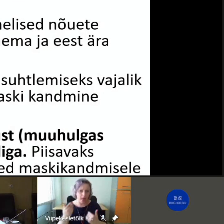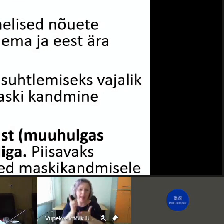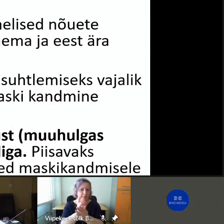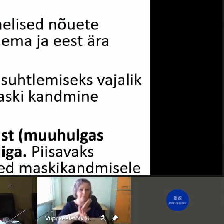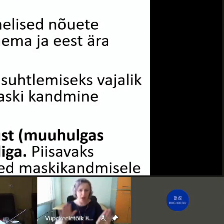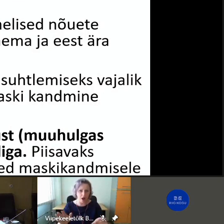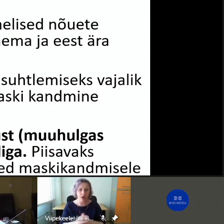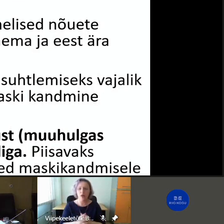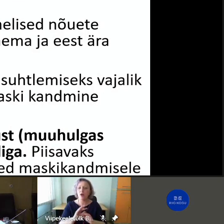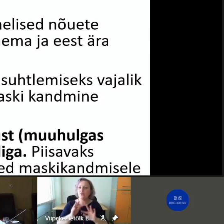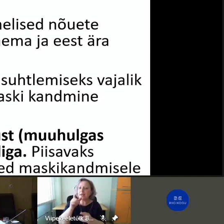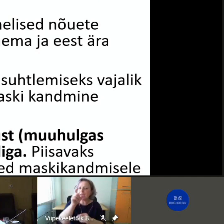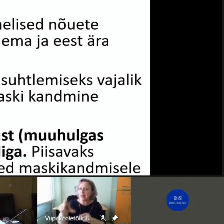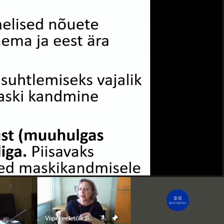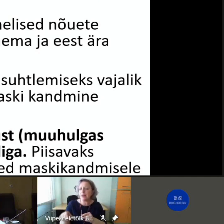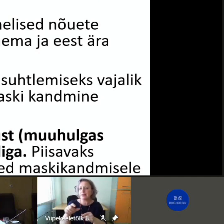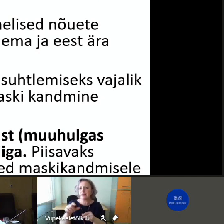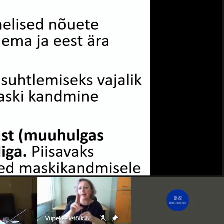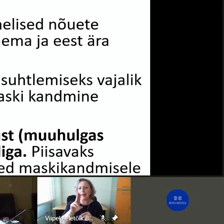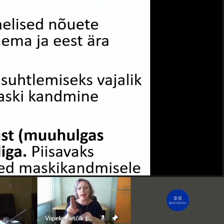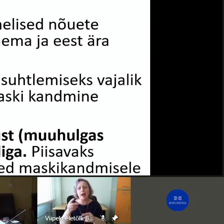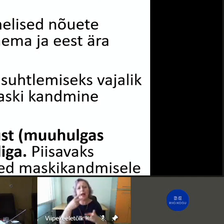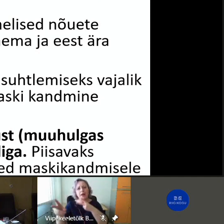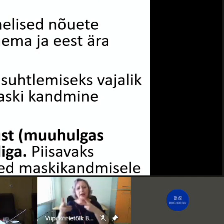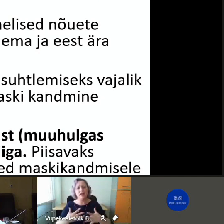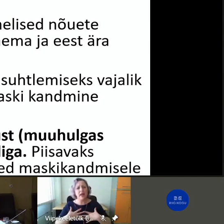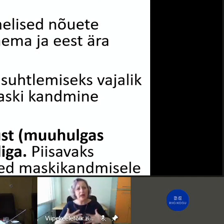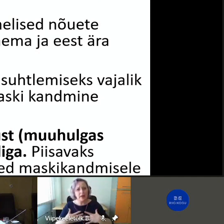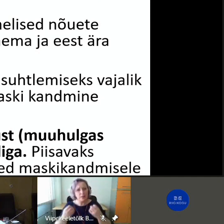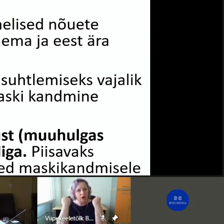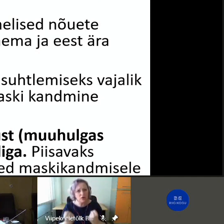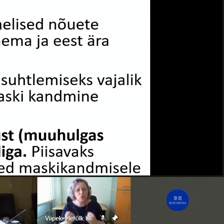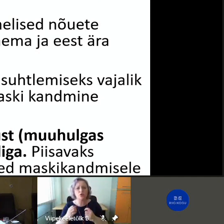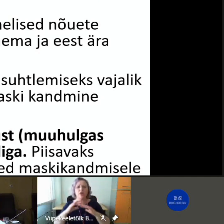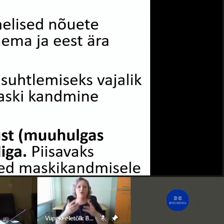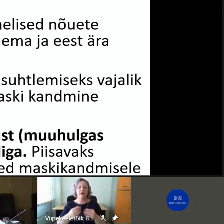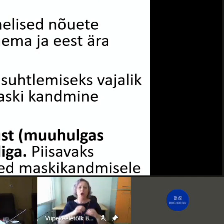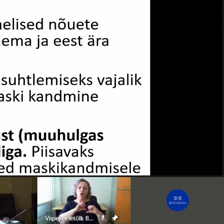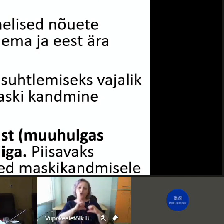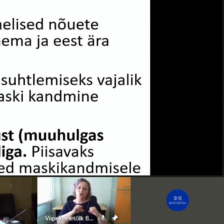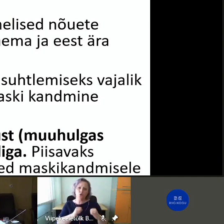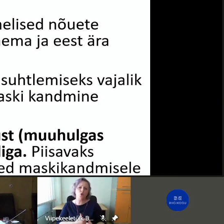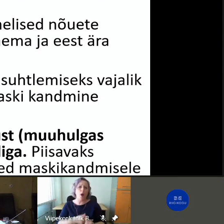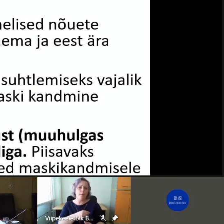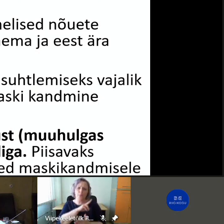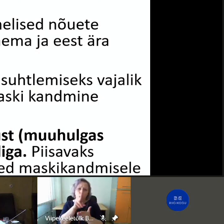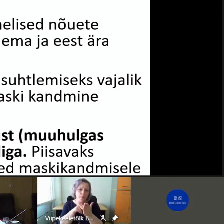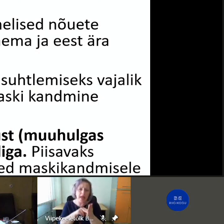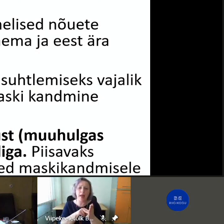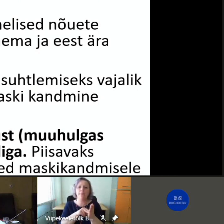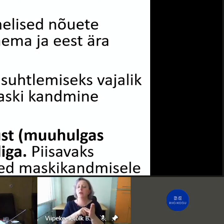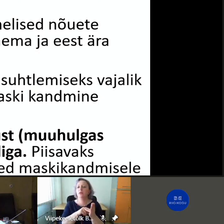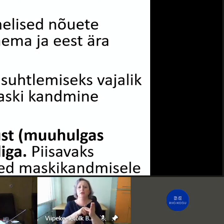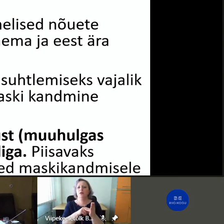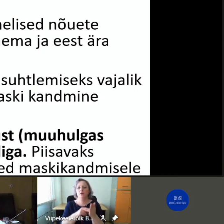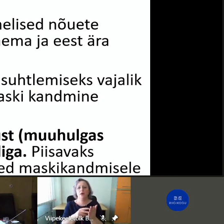Inimestel, kellel esinevad erinevad kas hingamsraskused või südame probleemid, ei ole